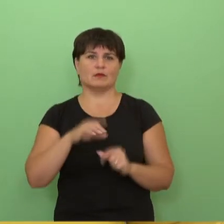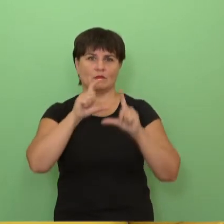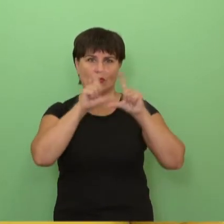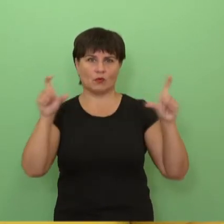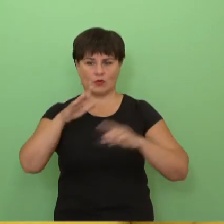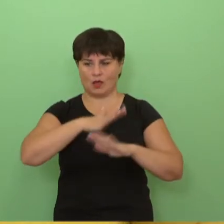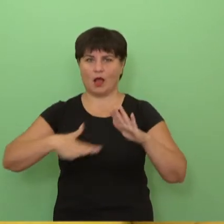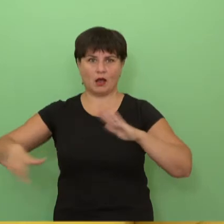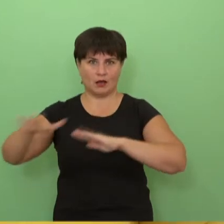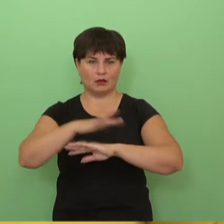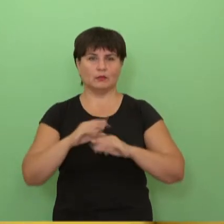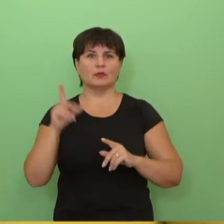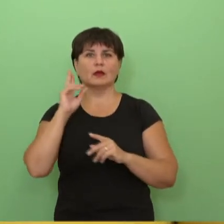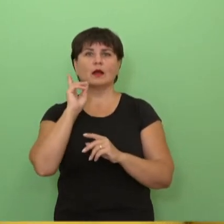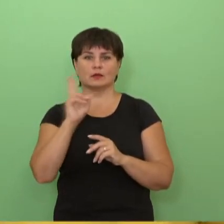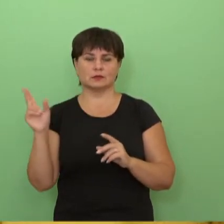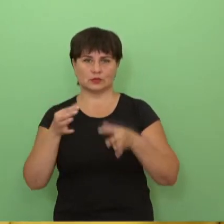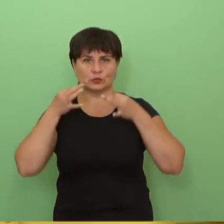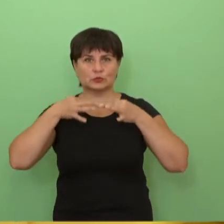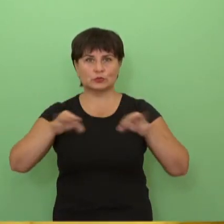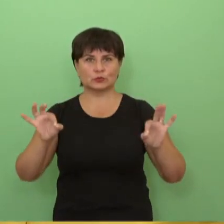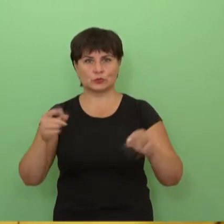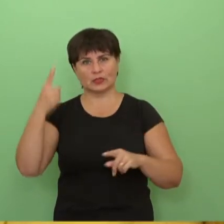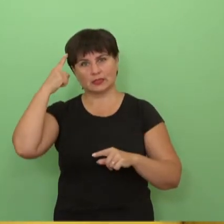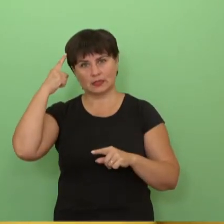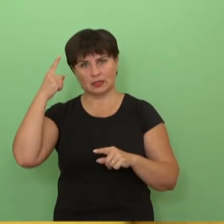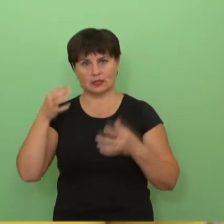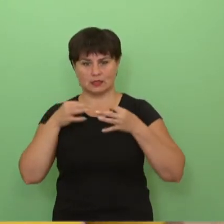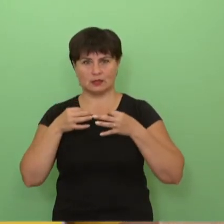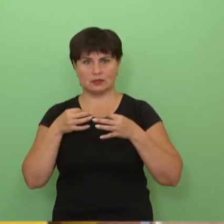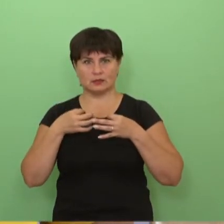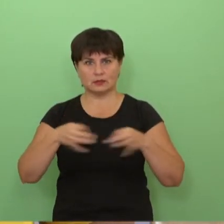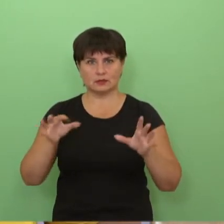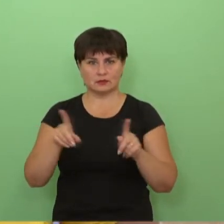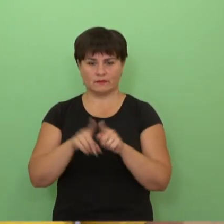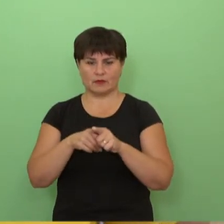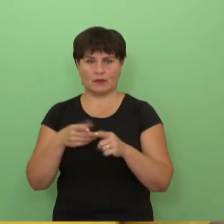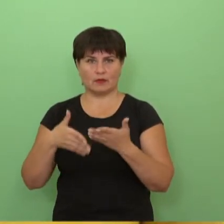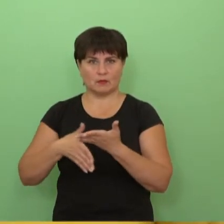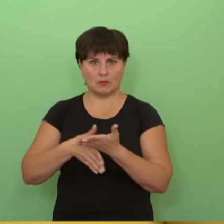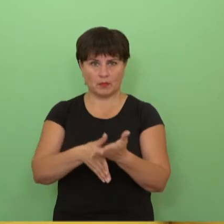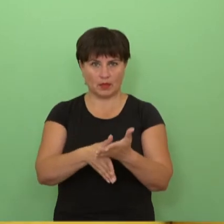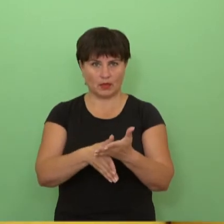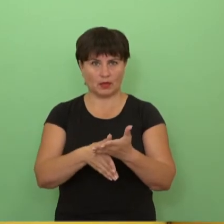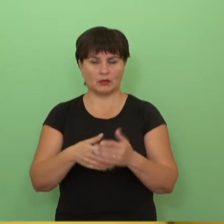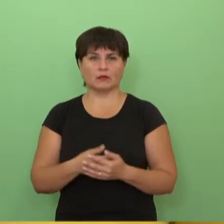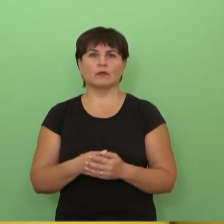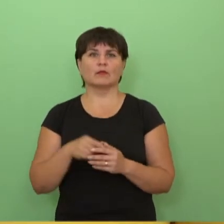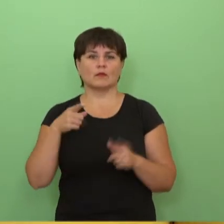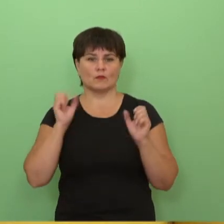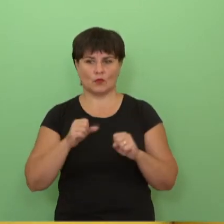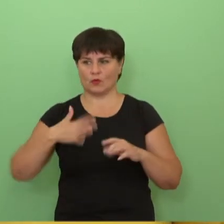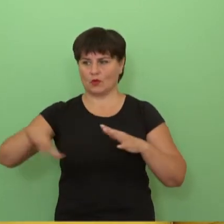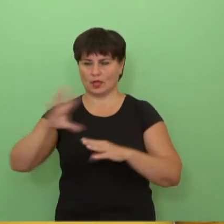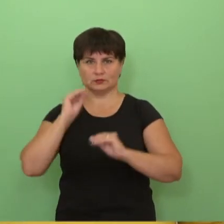skiriate paramą ir galime tvarkyti sardvės ir tą aplinką skurti jaukesnės. Labai džiaugiamės